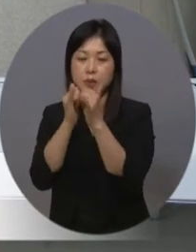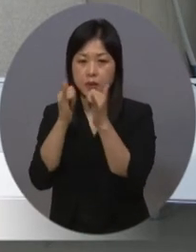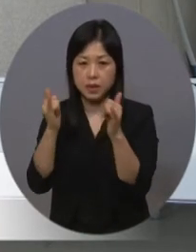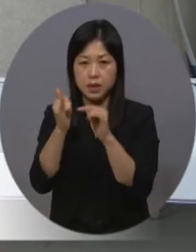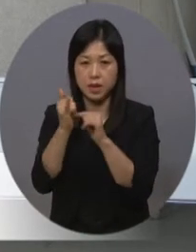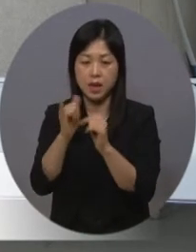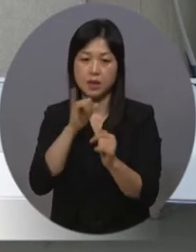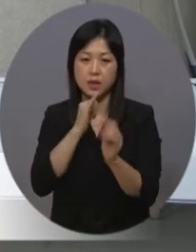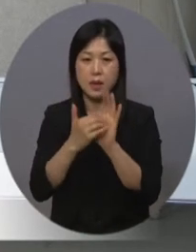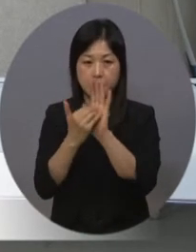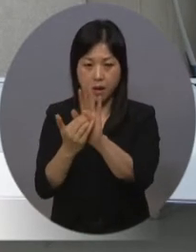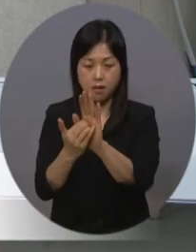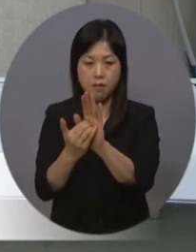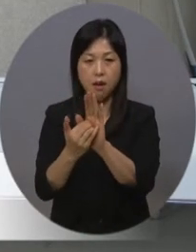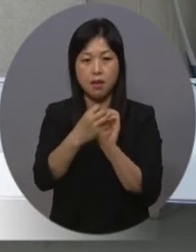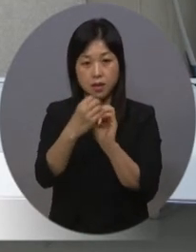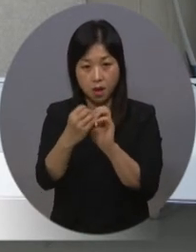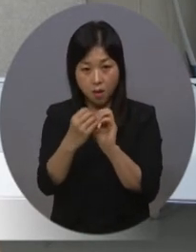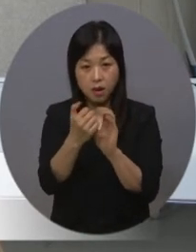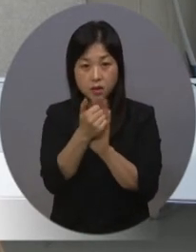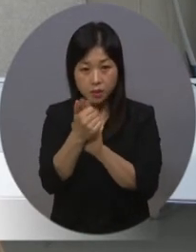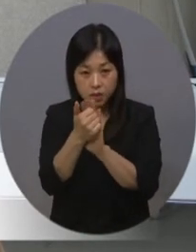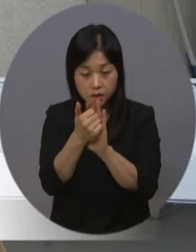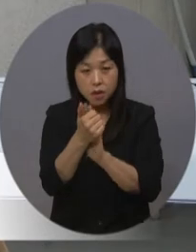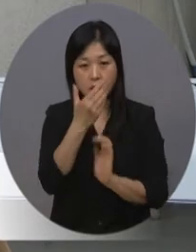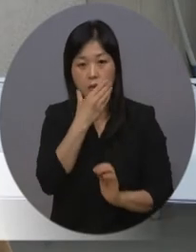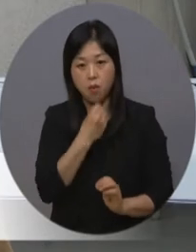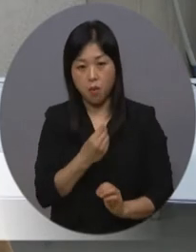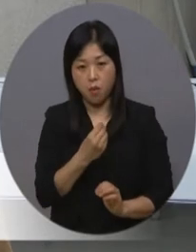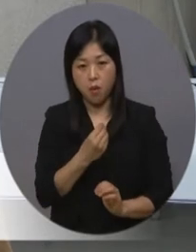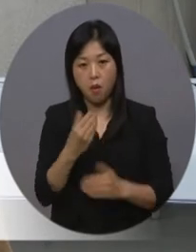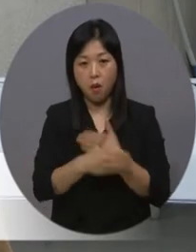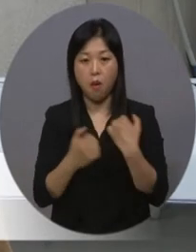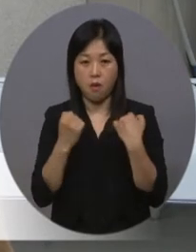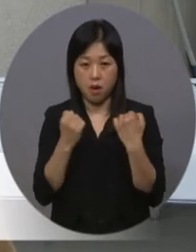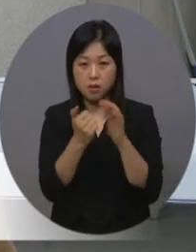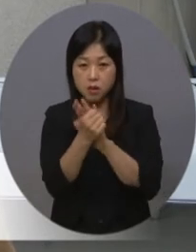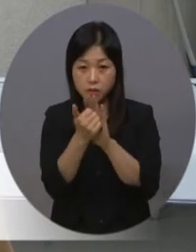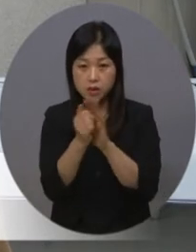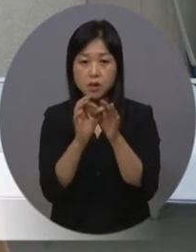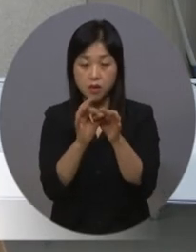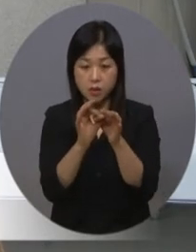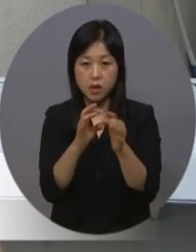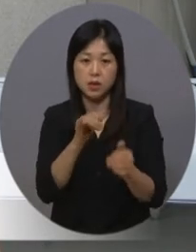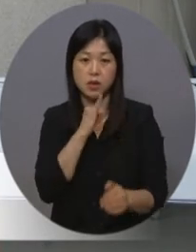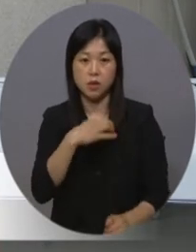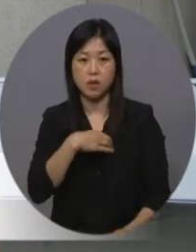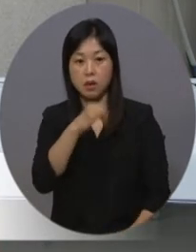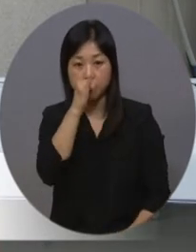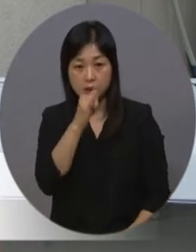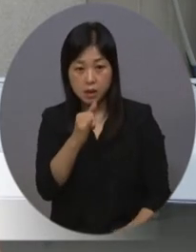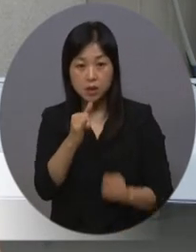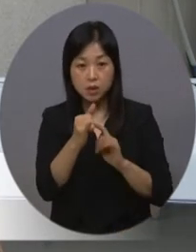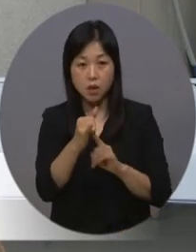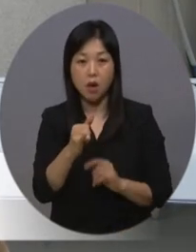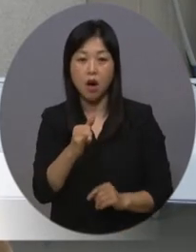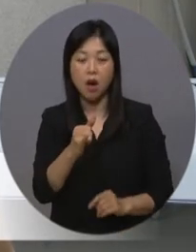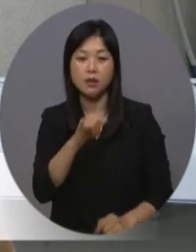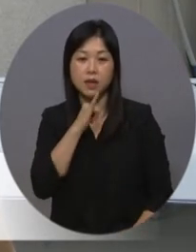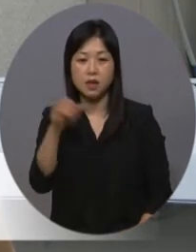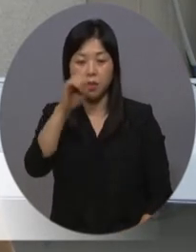제공이나 보건복지 서비스 연계로 자살 고위험군 집중 관리 및 자살률 감소를 위해 운영하고 있습니다.